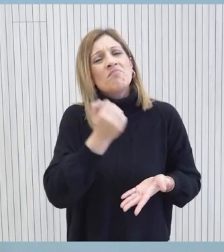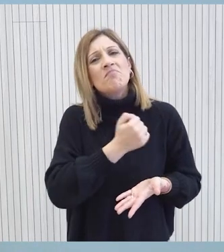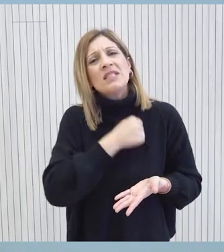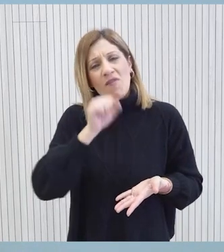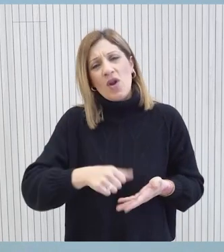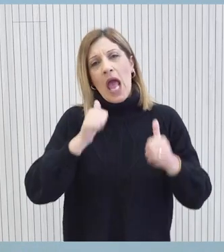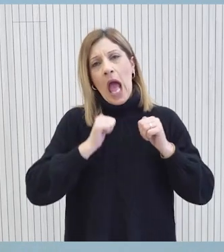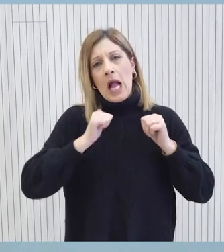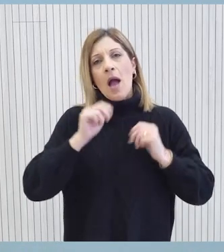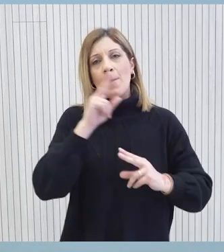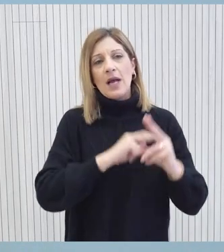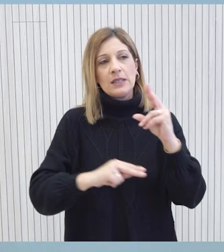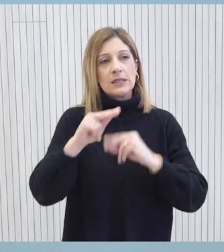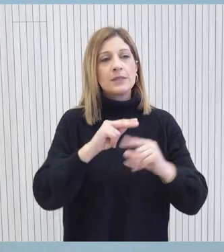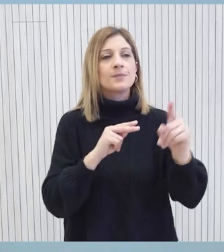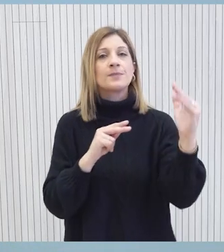τα ζητήματα το οποίο θα συζητήσω.